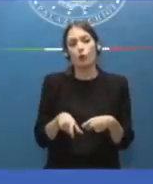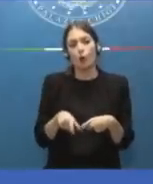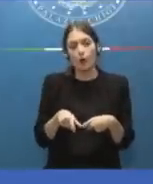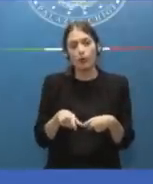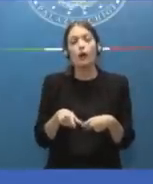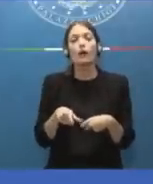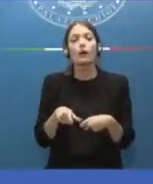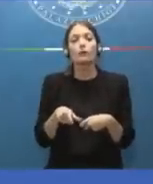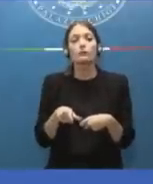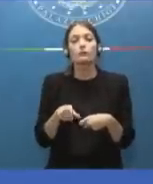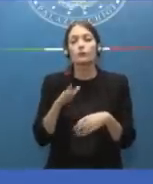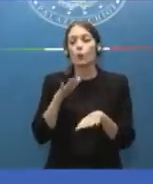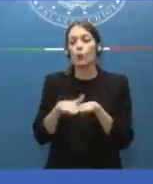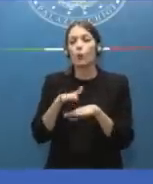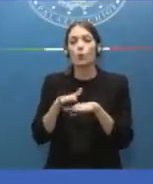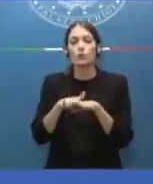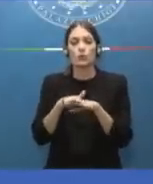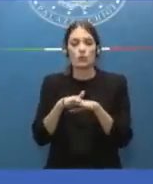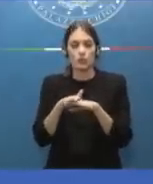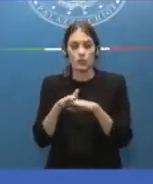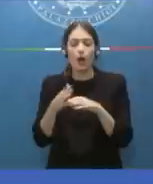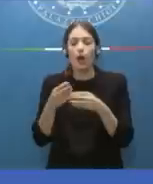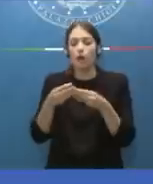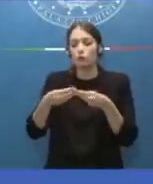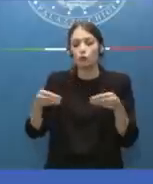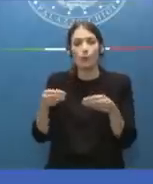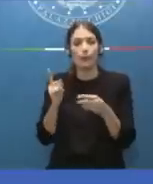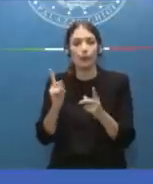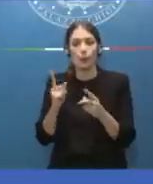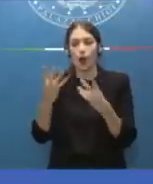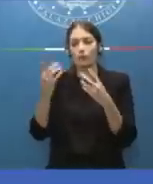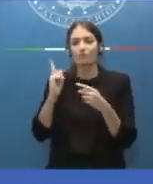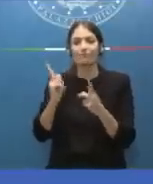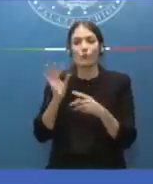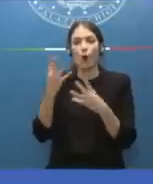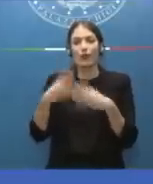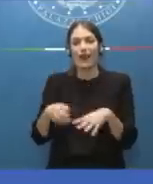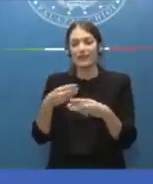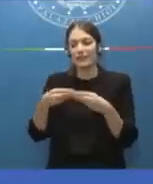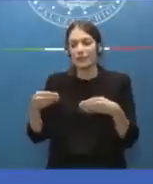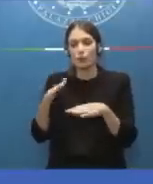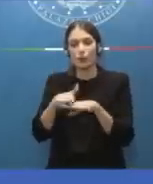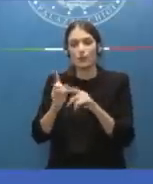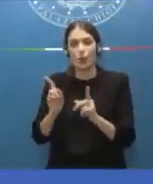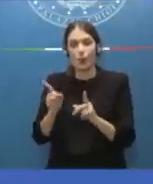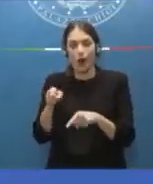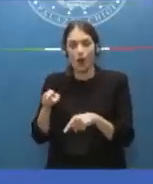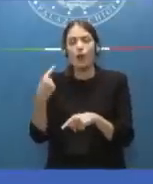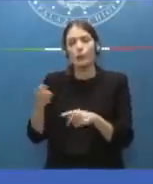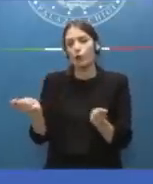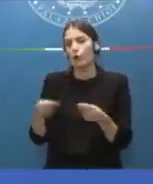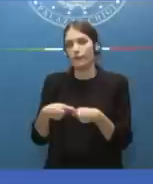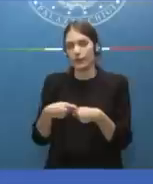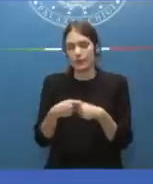mezzi che vengono utilizzati per organizzare l'evento. Quindi noi confidiamo, come avviene in altri Paesi e come avviene in altri